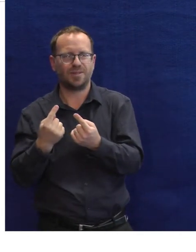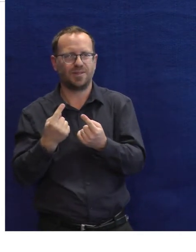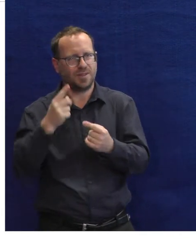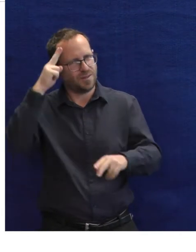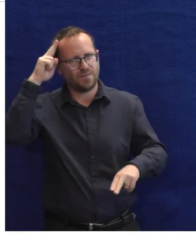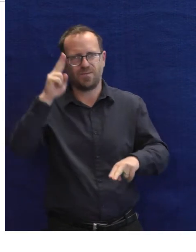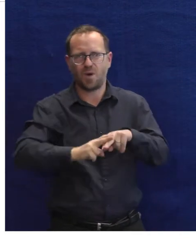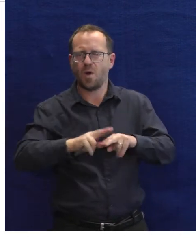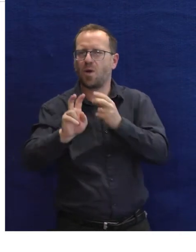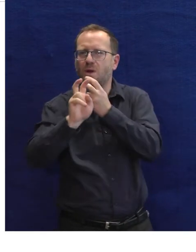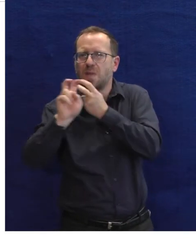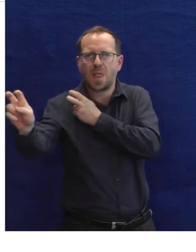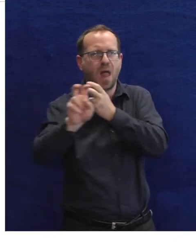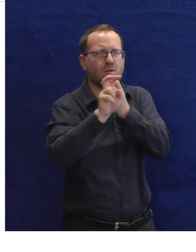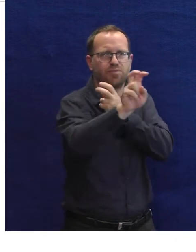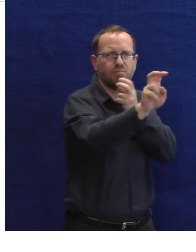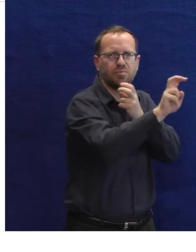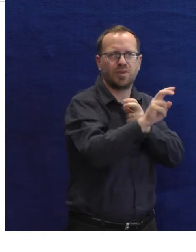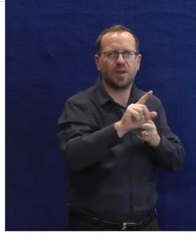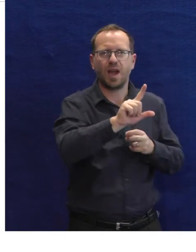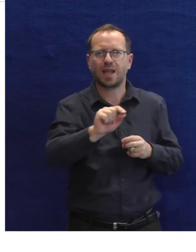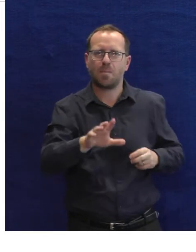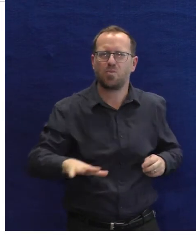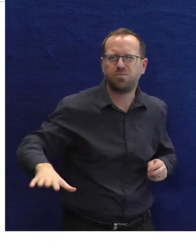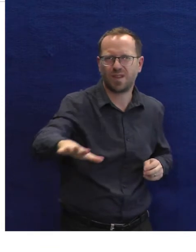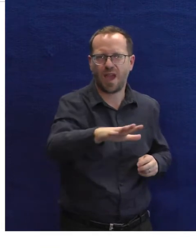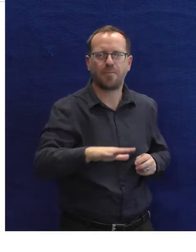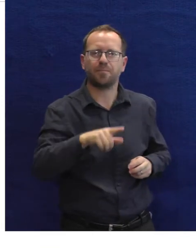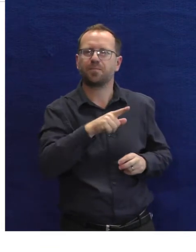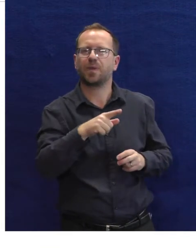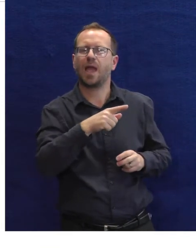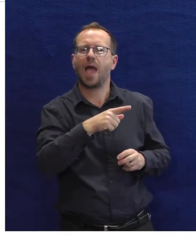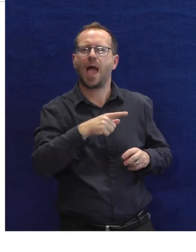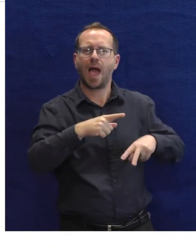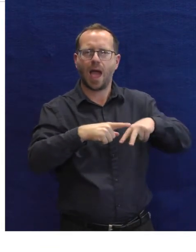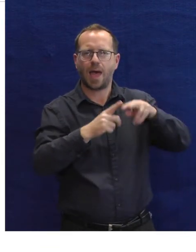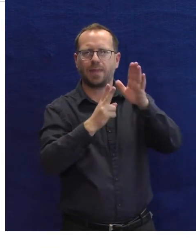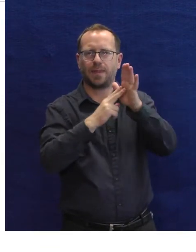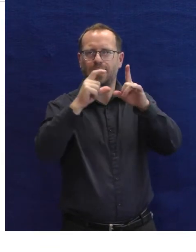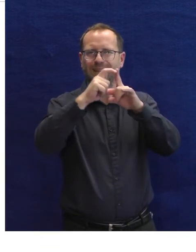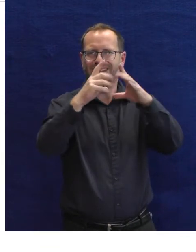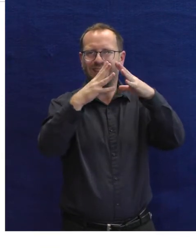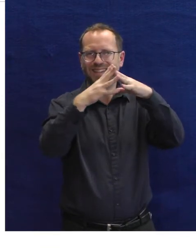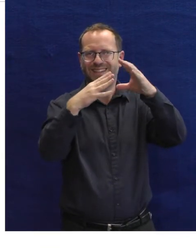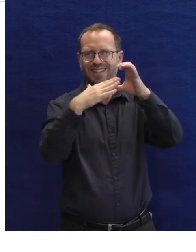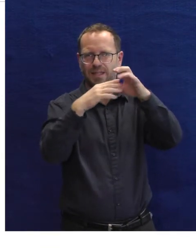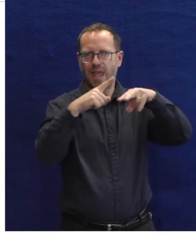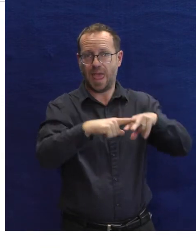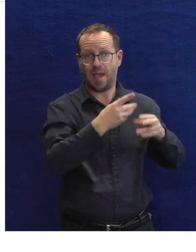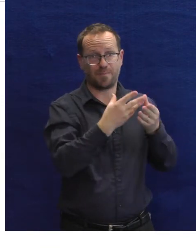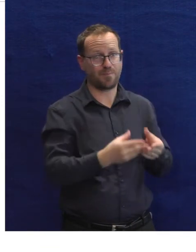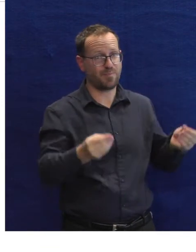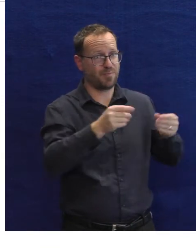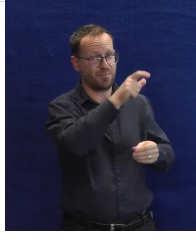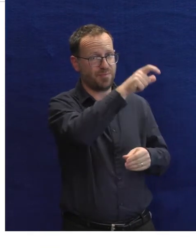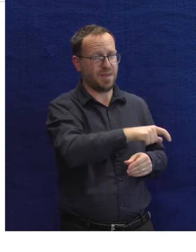by se dělo vše, ale musíme být schopní obstarat půjčovnu nadálku pro celou republiku, tak to vyřizuje Andrea